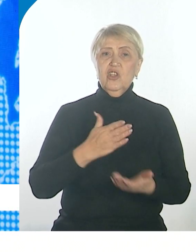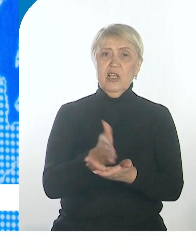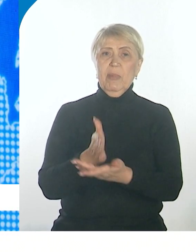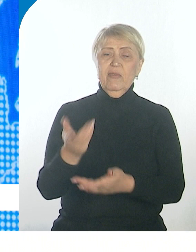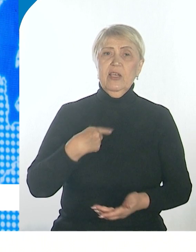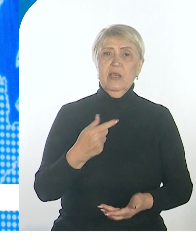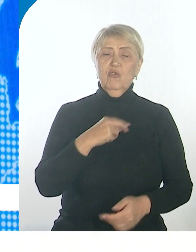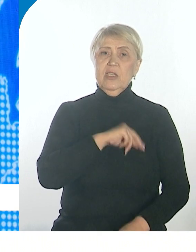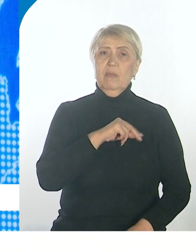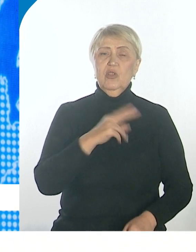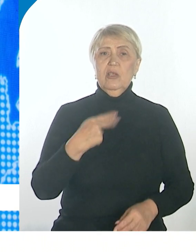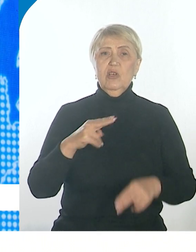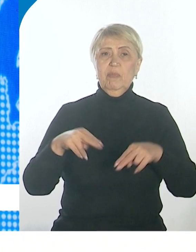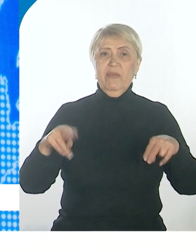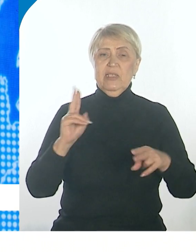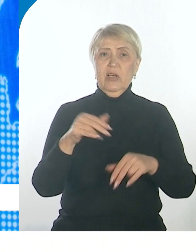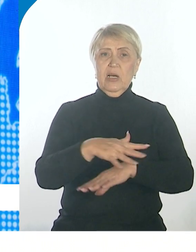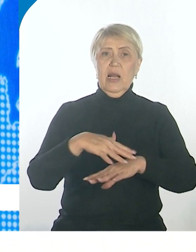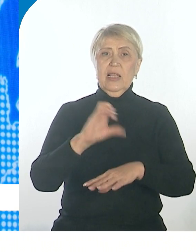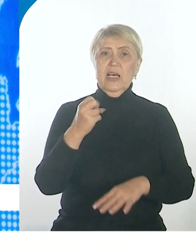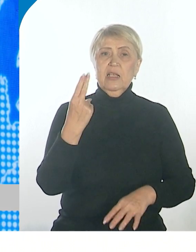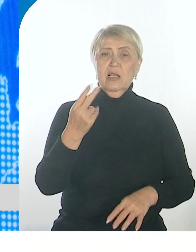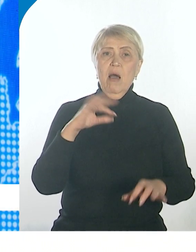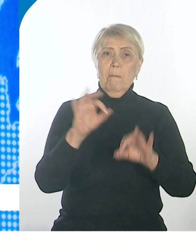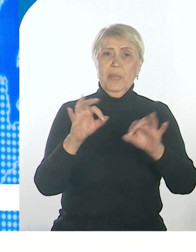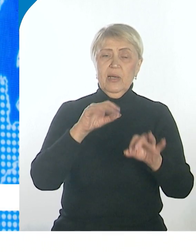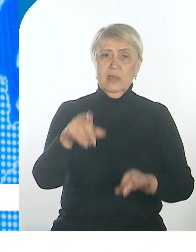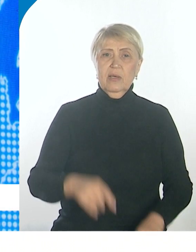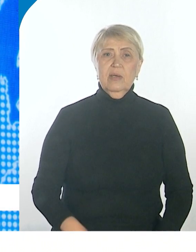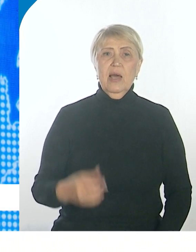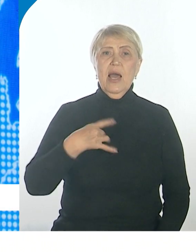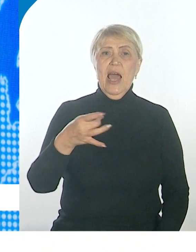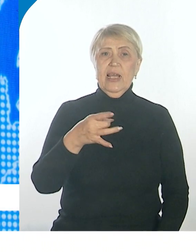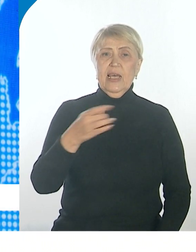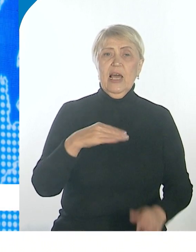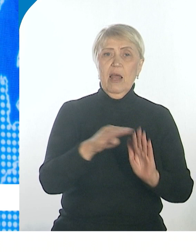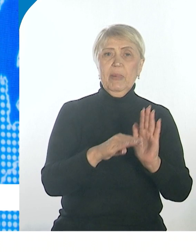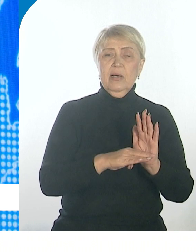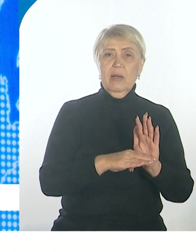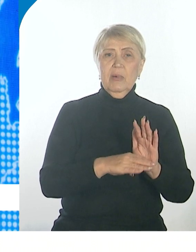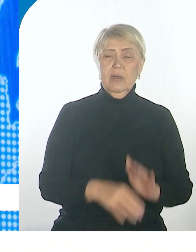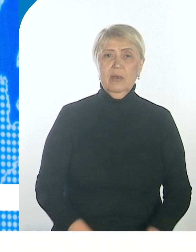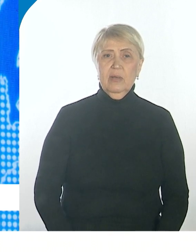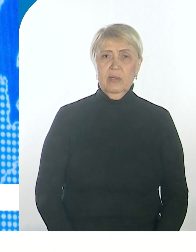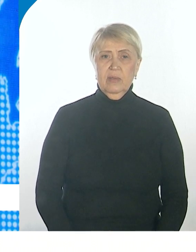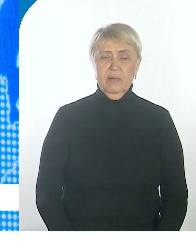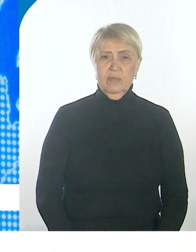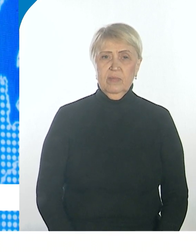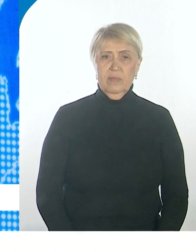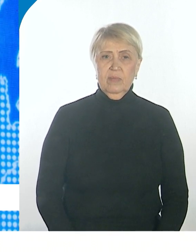правительстве края. Национальные проекты, все федеральные региональные программы реализуются в первую очередь на местах.